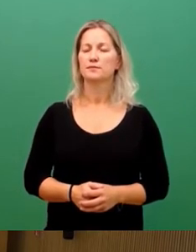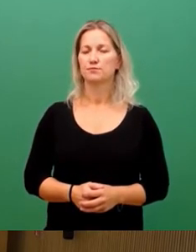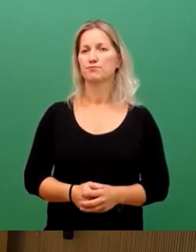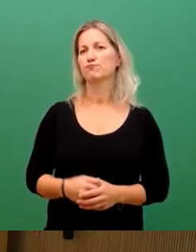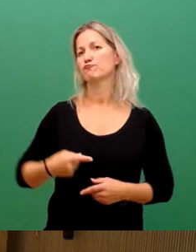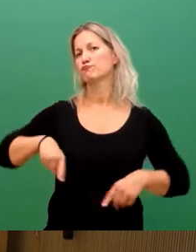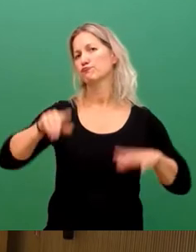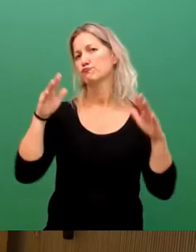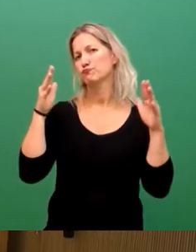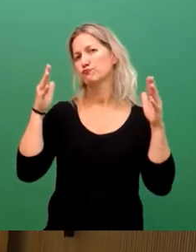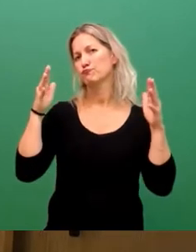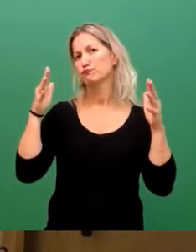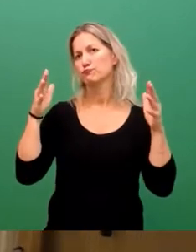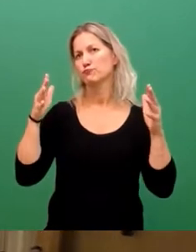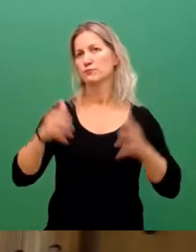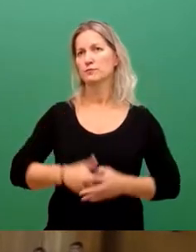Applaus